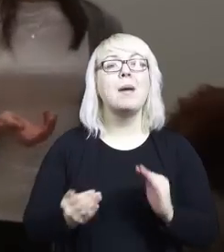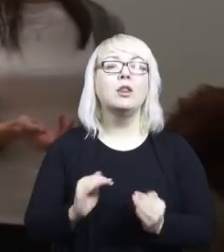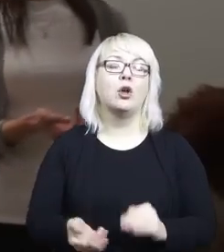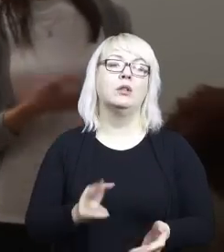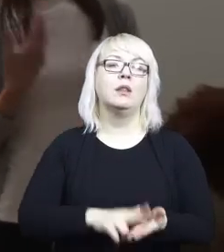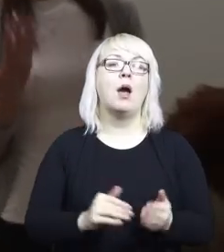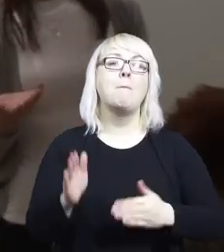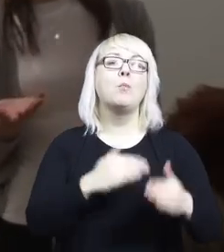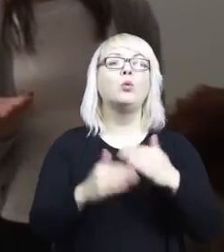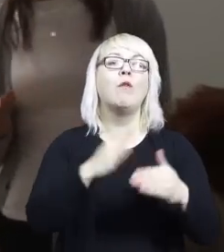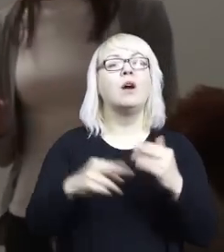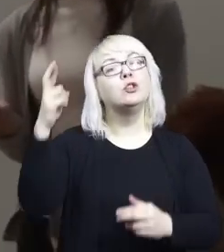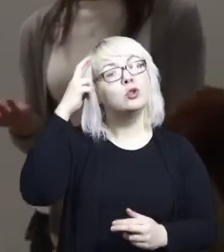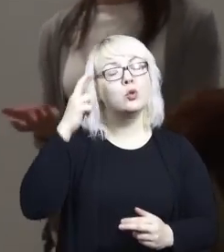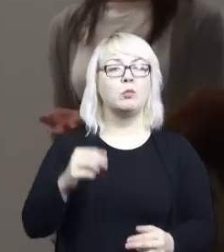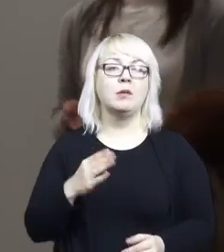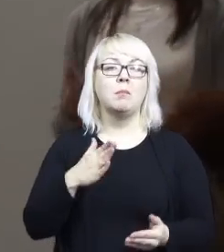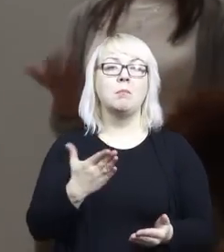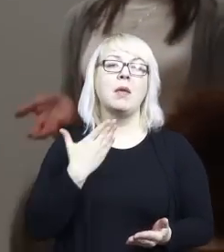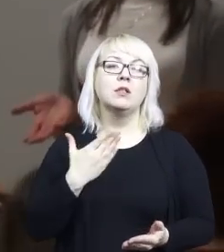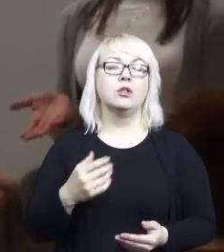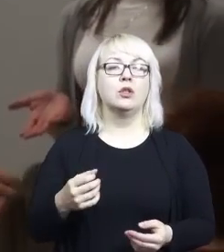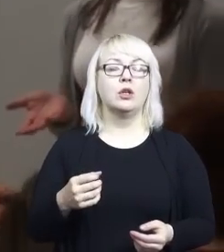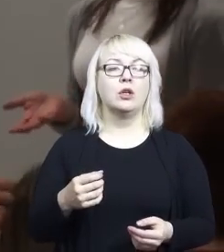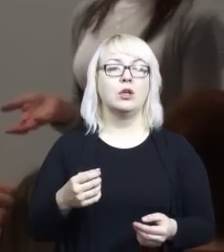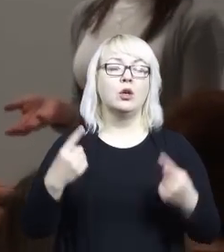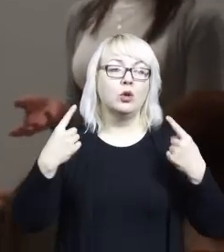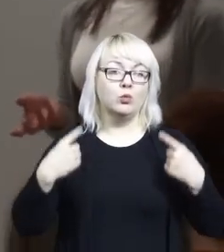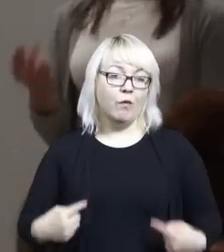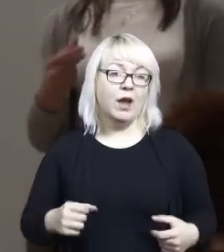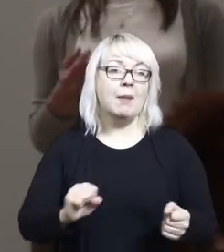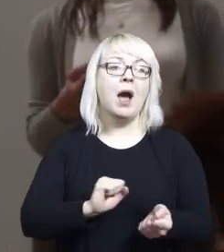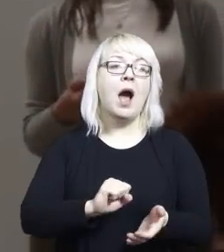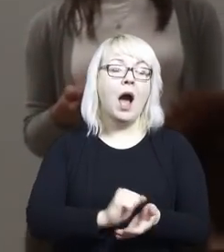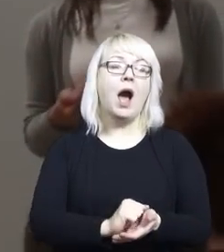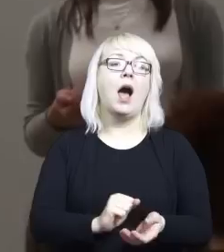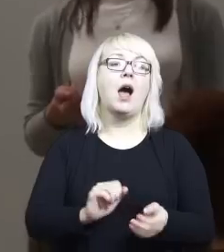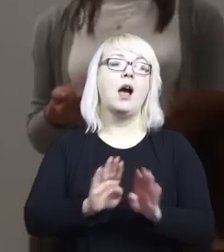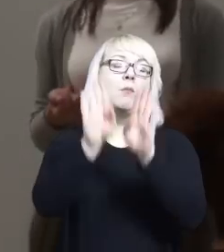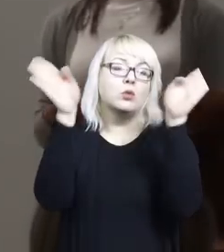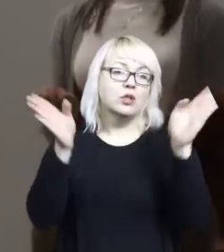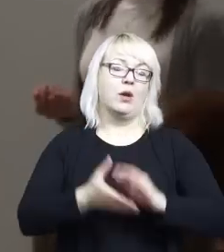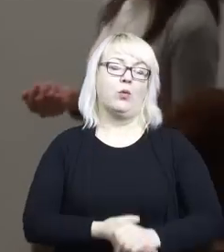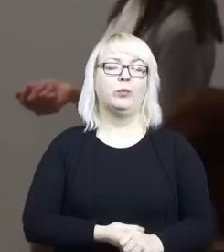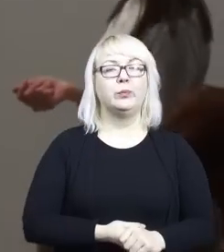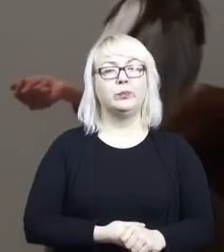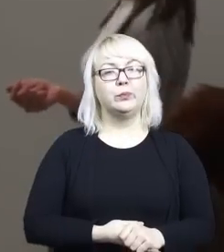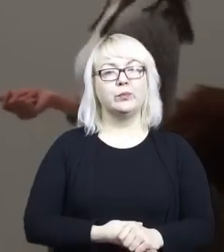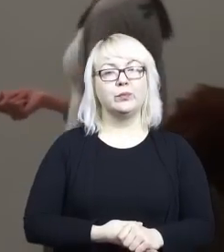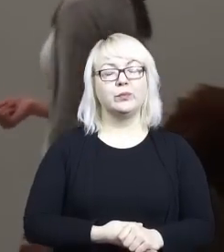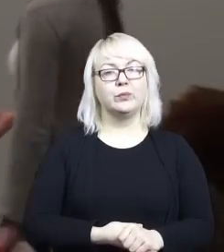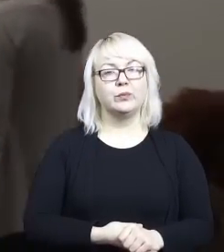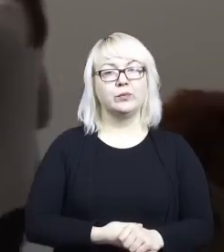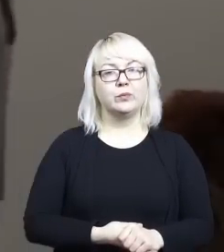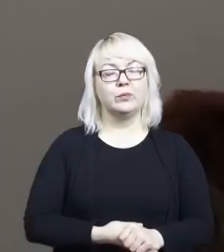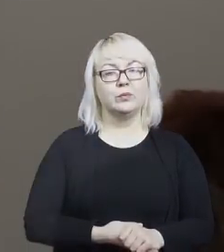którzy przychodzą oglądać to, co galerii jest prezentowane, czyli między każdą instytucją kultury, a ludźmi, którzy przychodzą, żeby wziąć udział wydarzenia proponowane przez